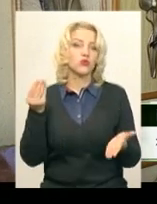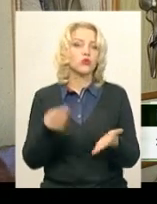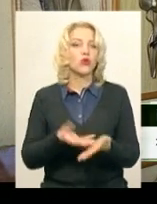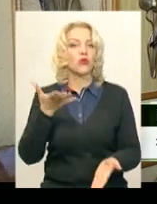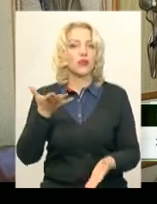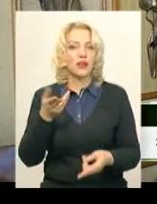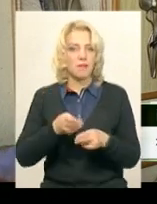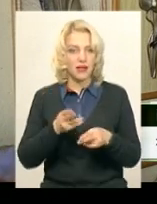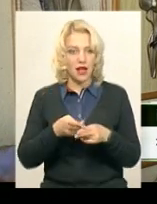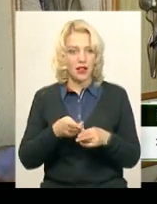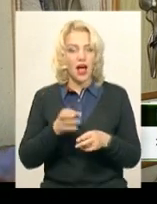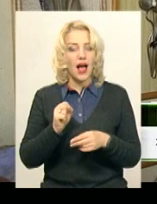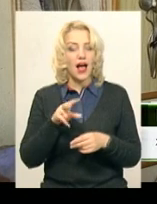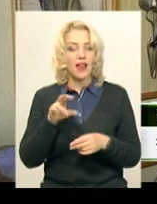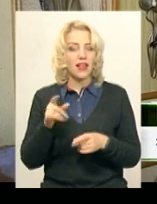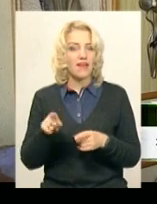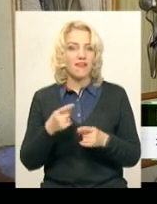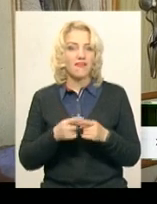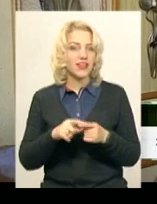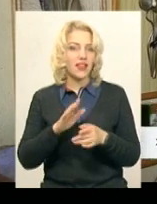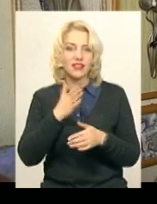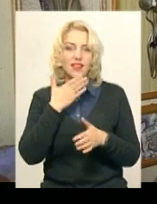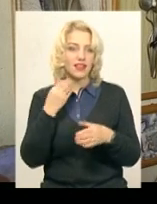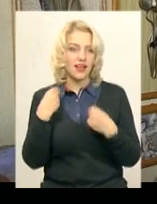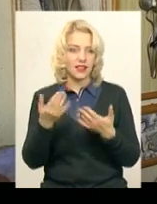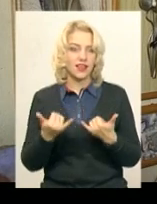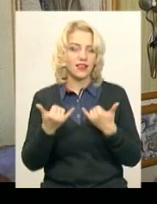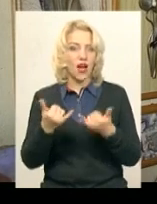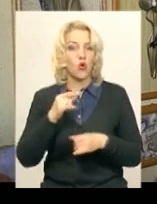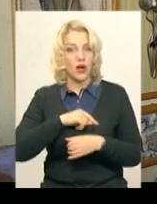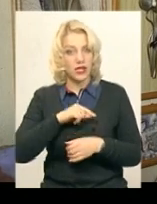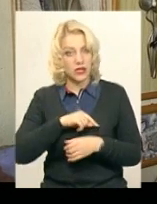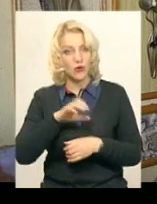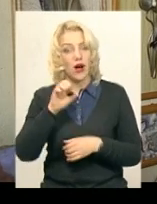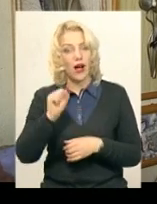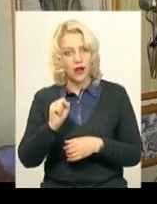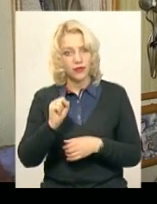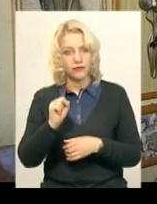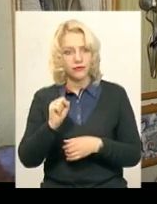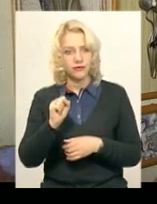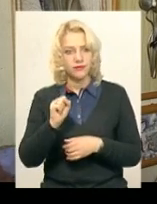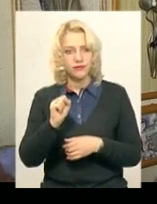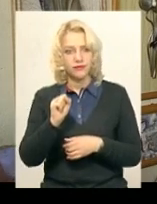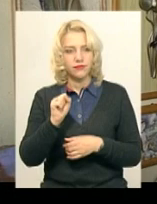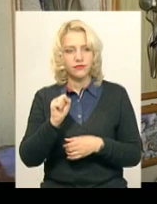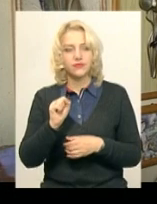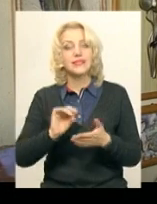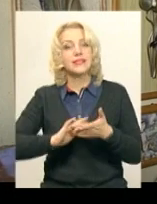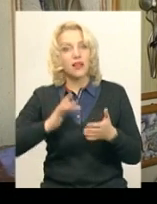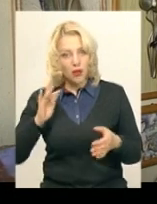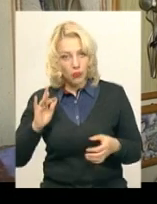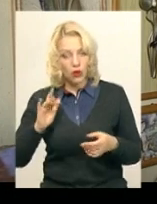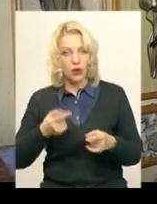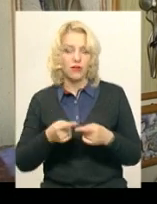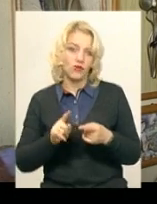метал. Але він абсолютно нічого не дає для організму. А срібло –